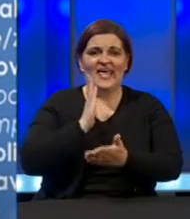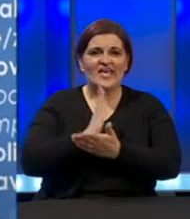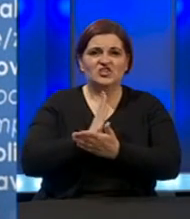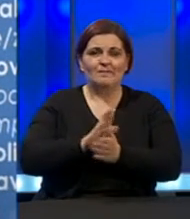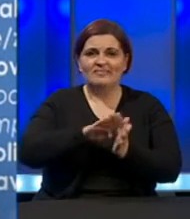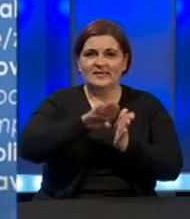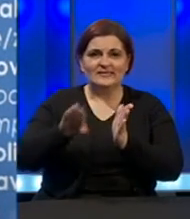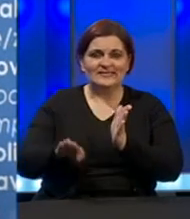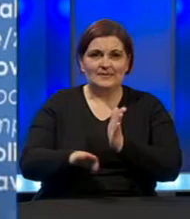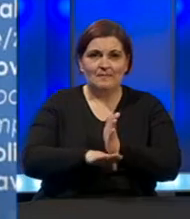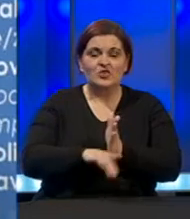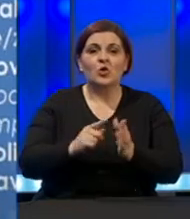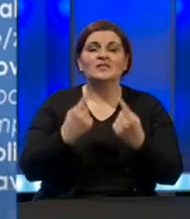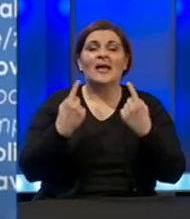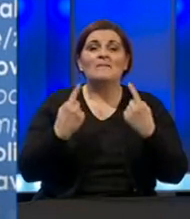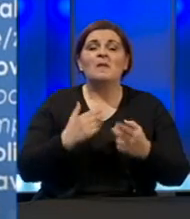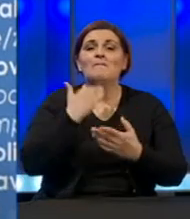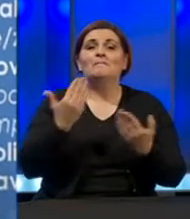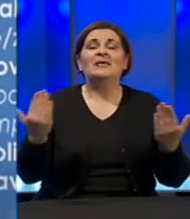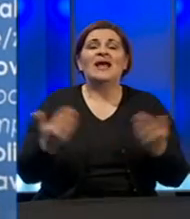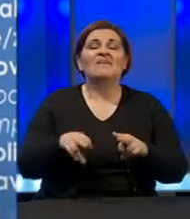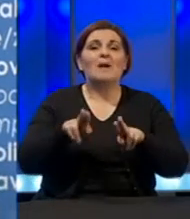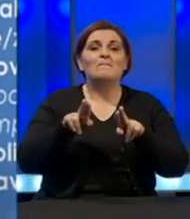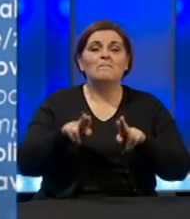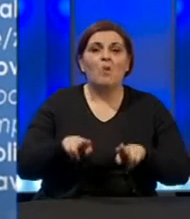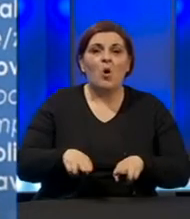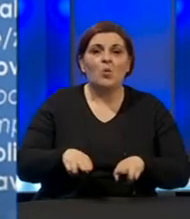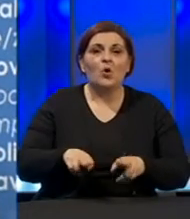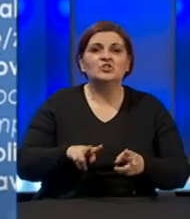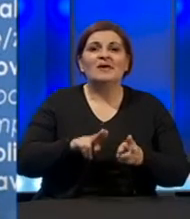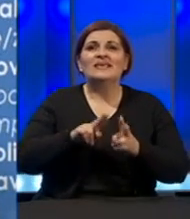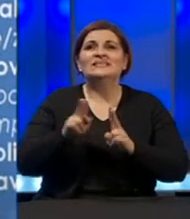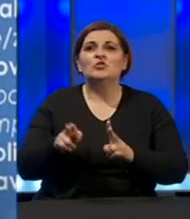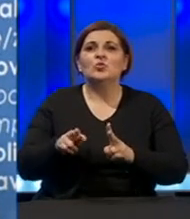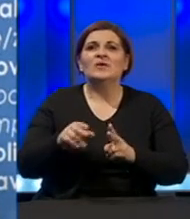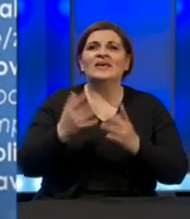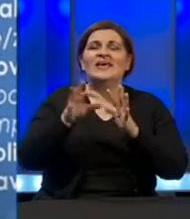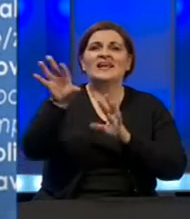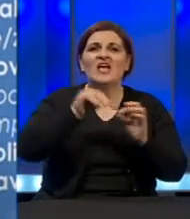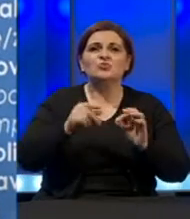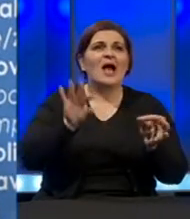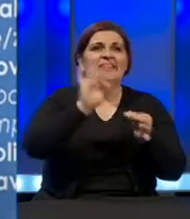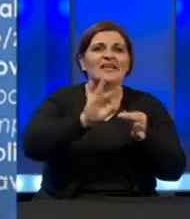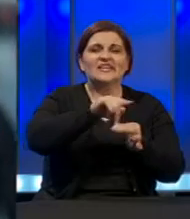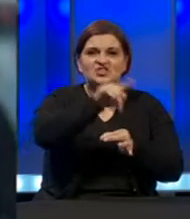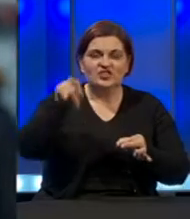umanjena. Dogod postoji bilo kakva mogućnost da se sa drugih pozicija vrše uštede.